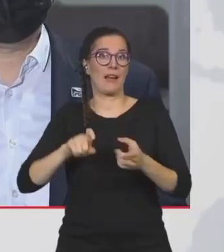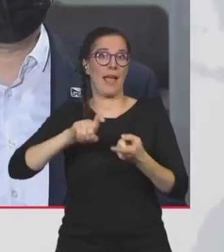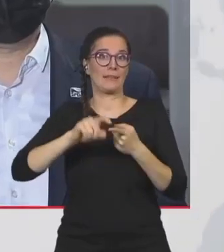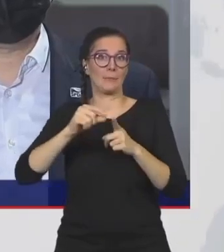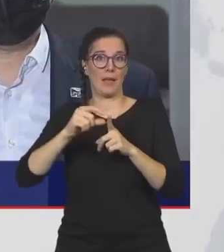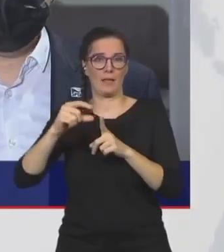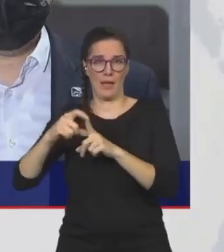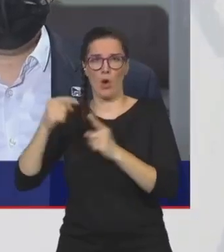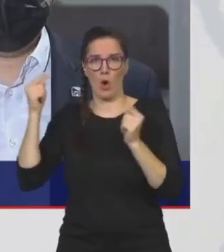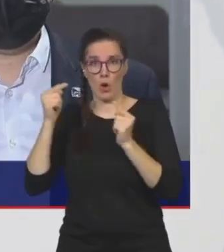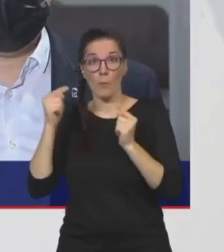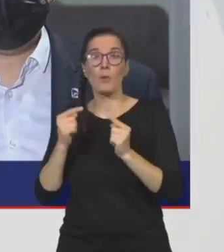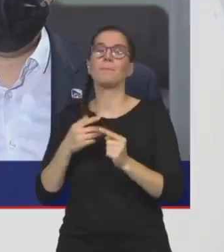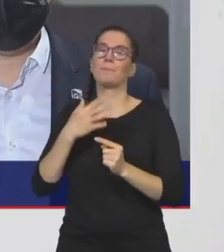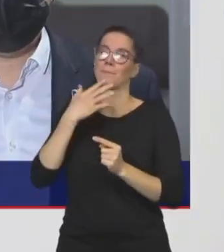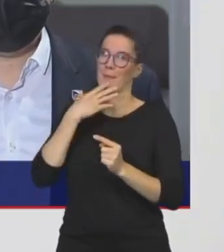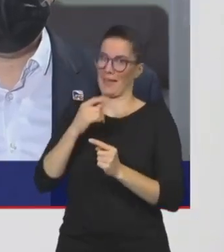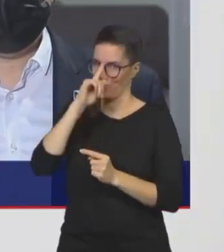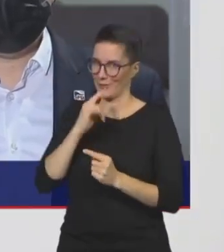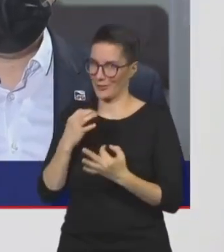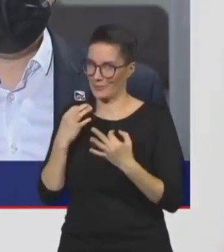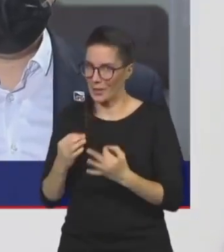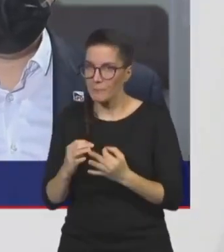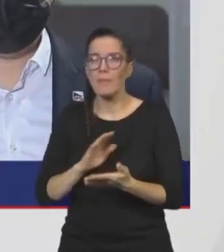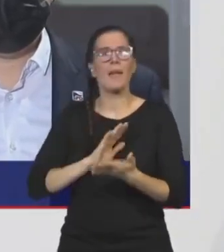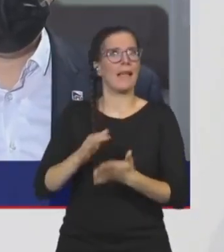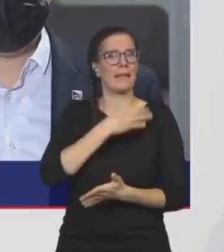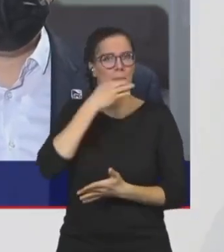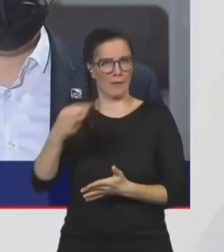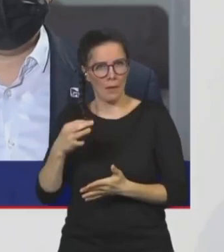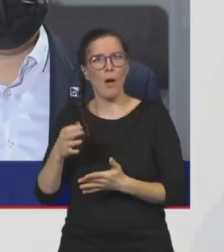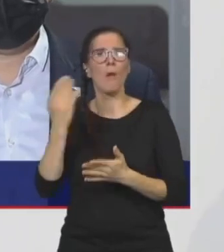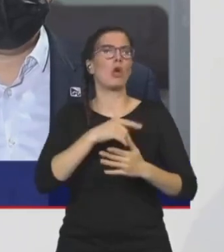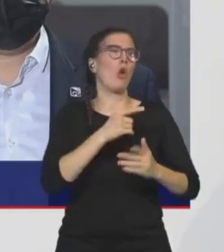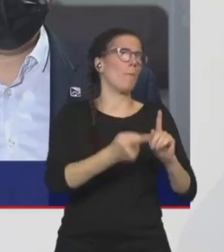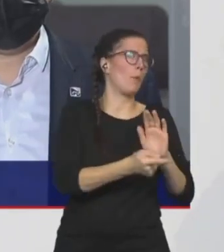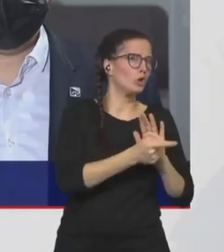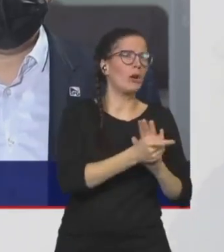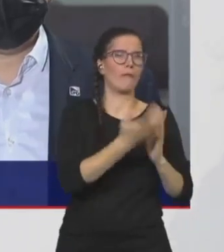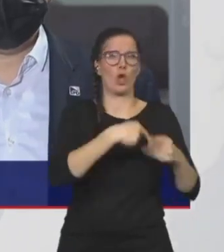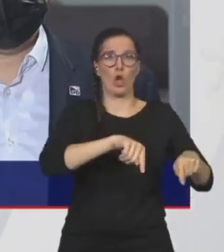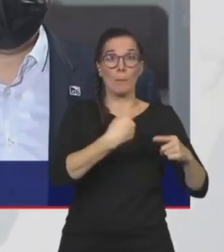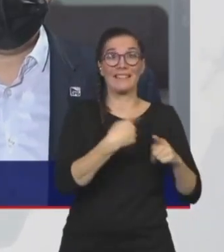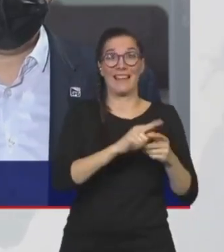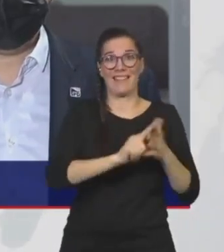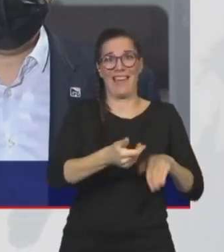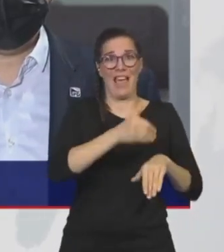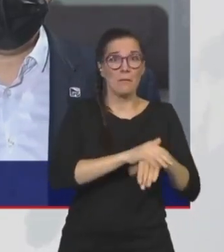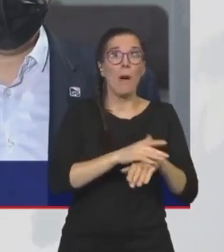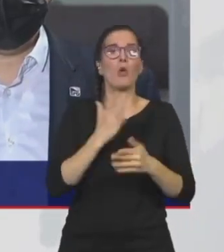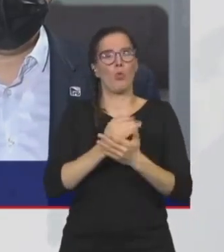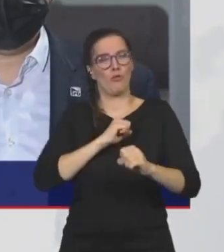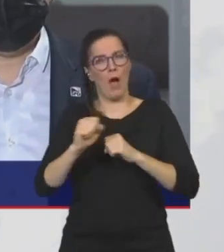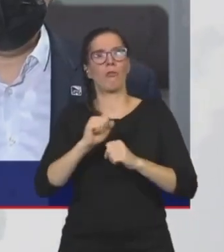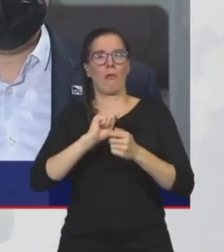Přeju dobrý večer, rovnou se ptám, vláda tedy, jak vidíme, reaguje na požadavky hejtmanů i opozice. Vy souhlasíte s návrhem na otevření